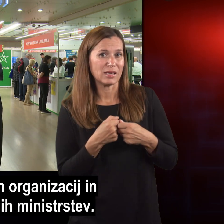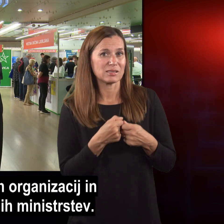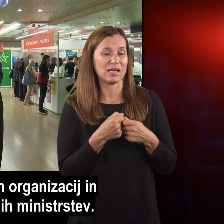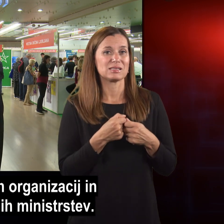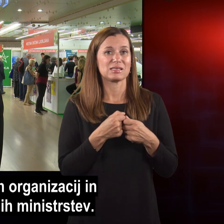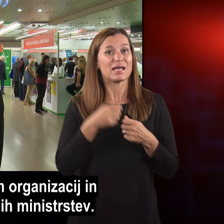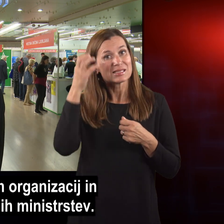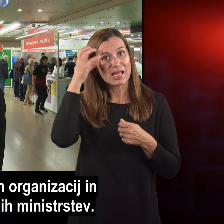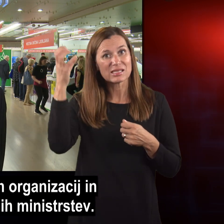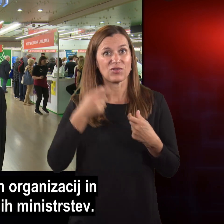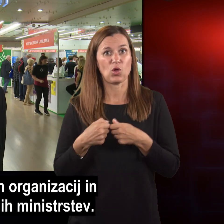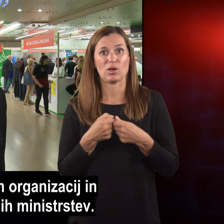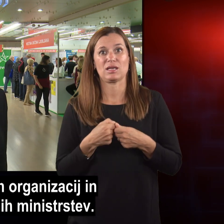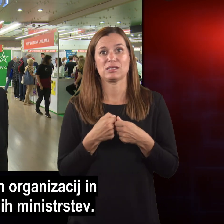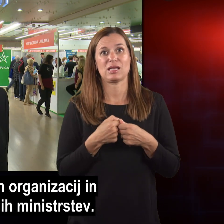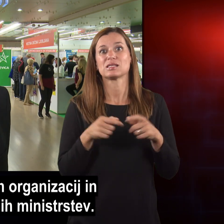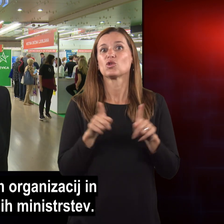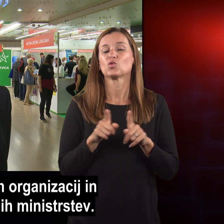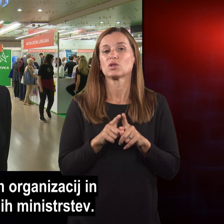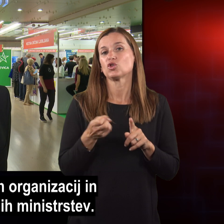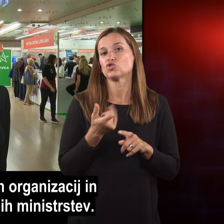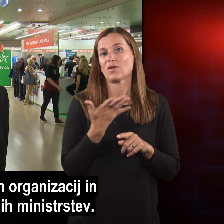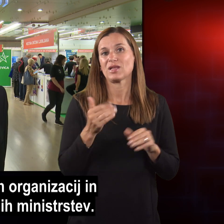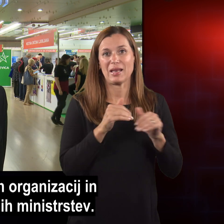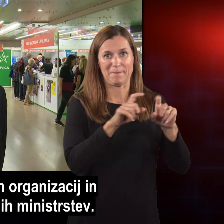organizacij in tudi številnih ministerstv.